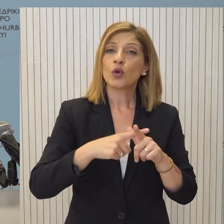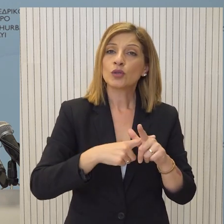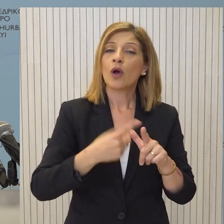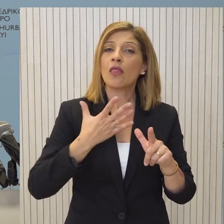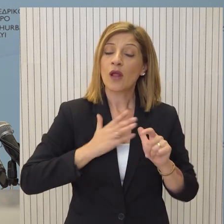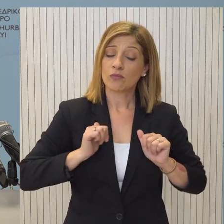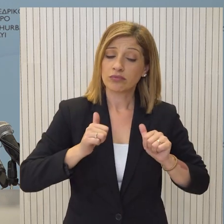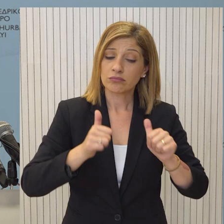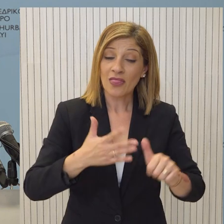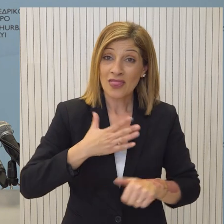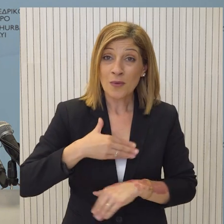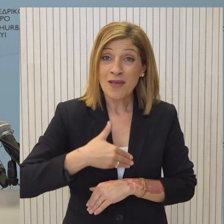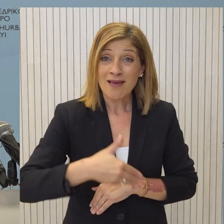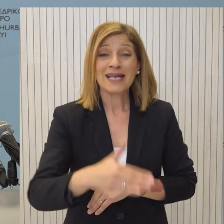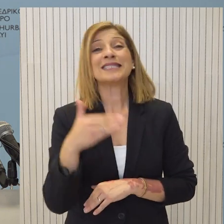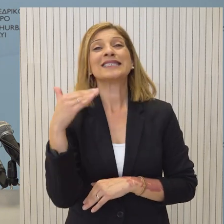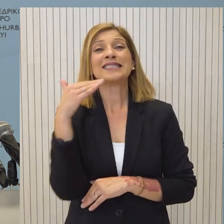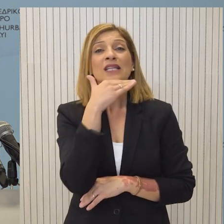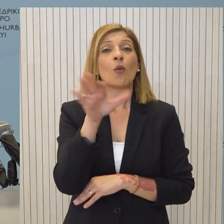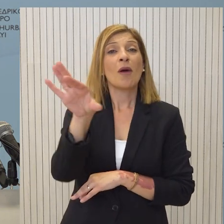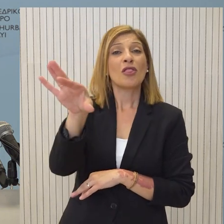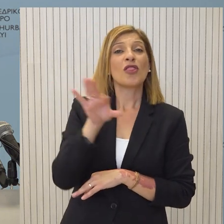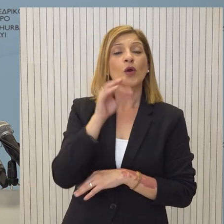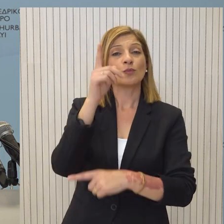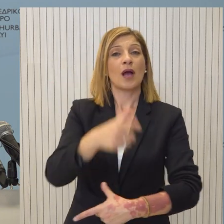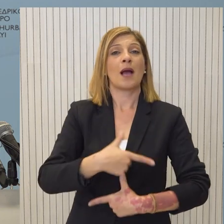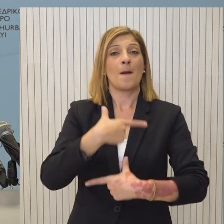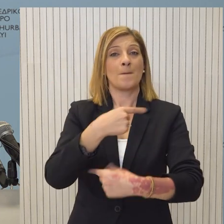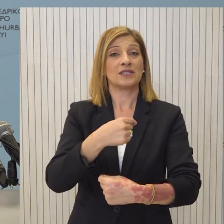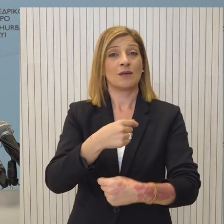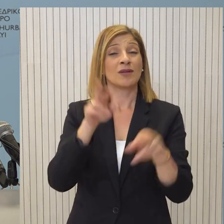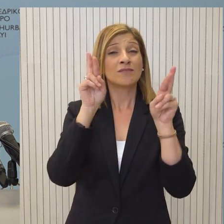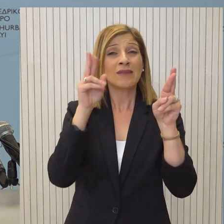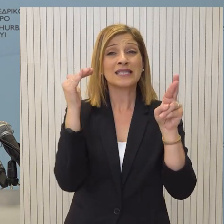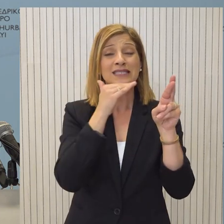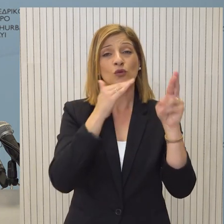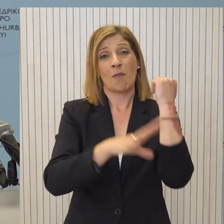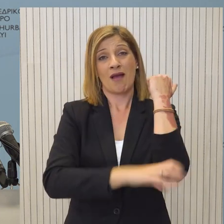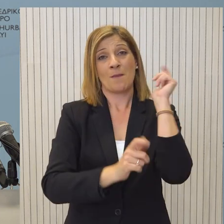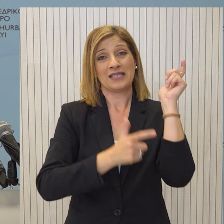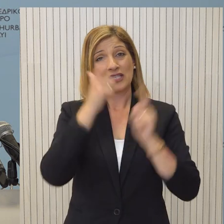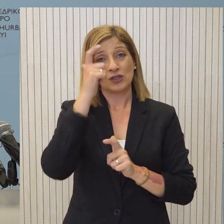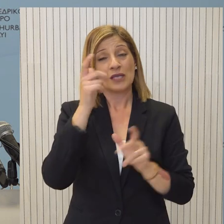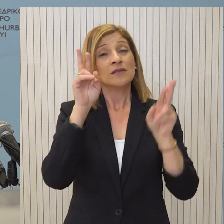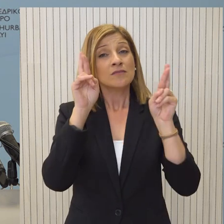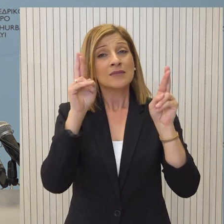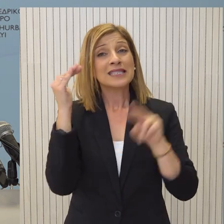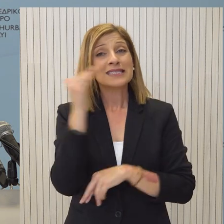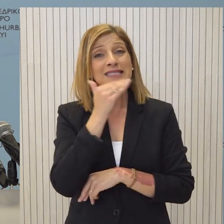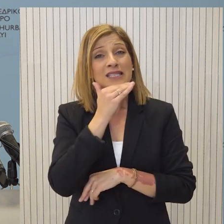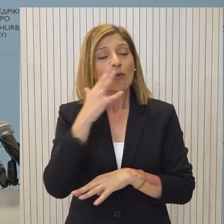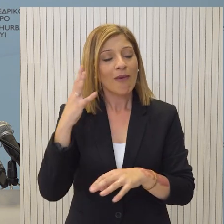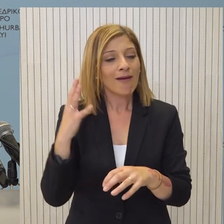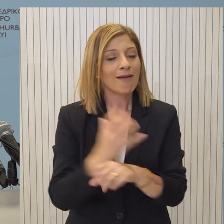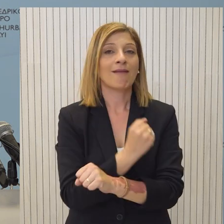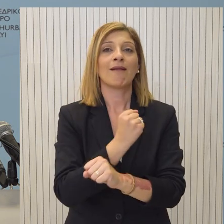αναμένουμε το συντομότερο δυνατόν τον διορισμό απεσταλμένων από πλευράς του Γενικού Γραμματέα και ελπιστούμε το συντομότερο δυνατόν να καταστεί